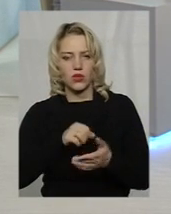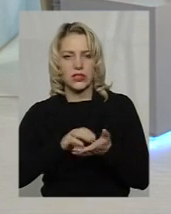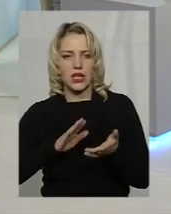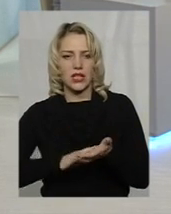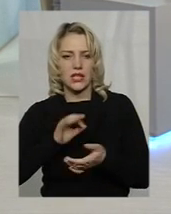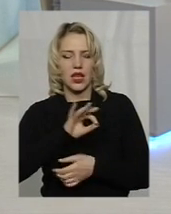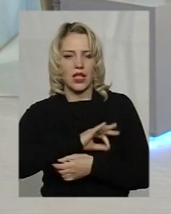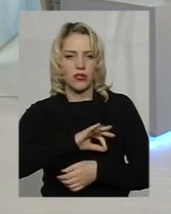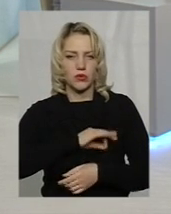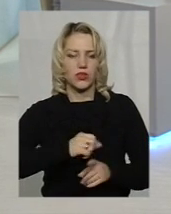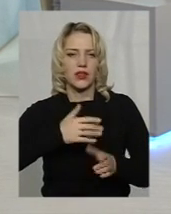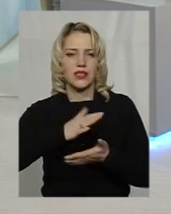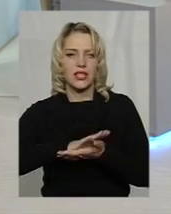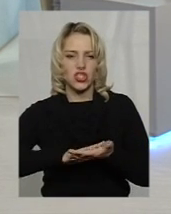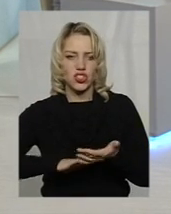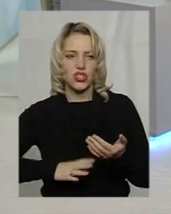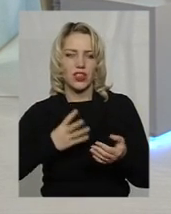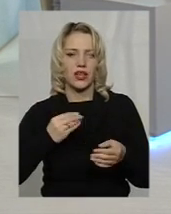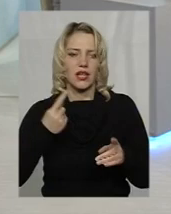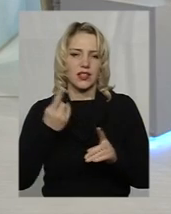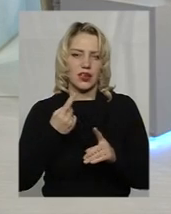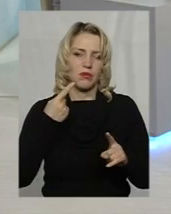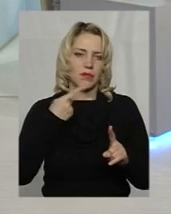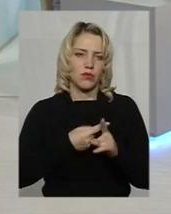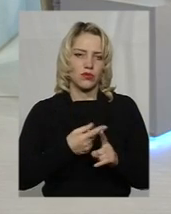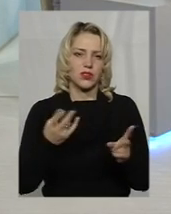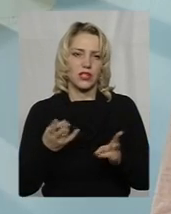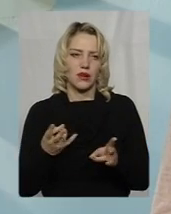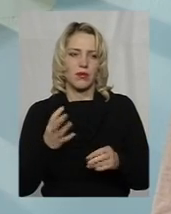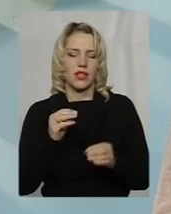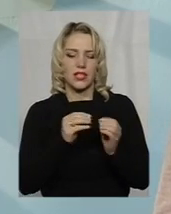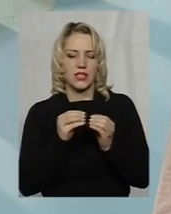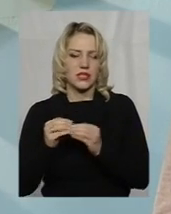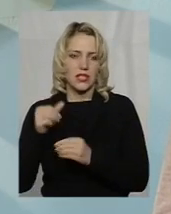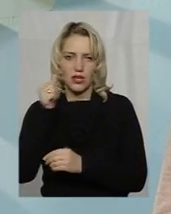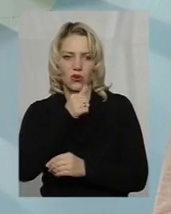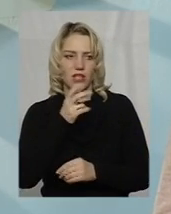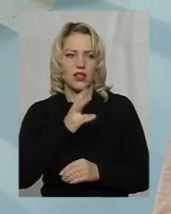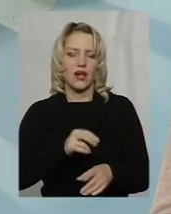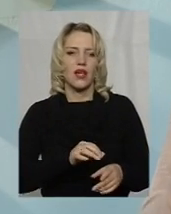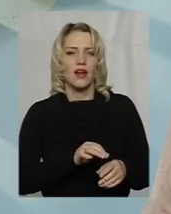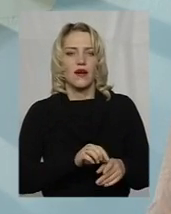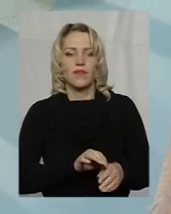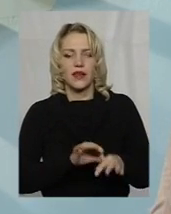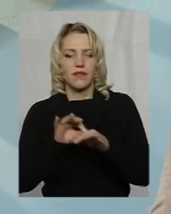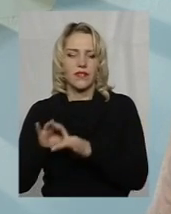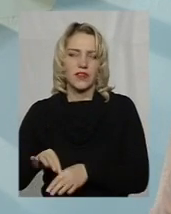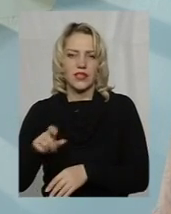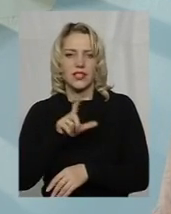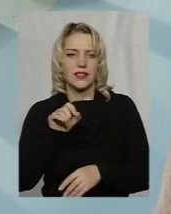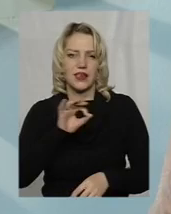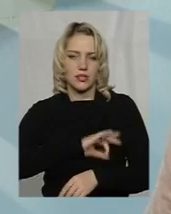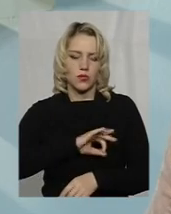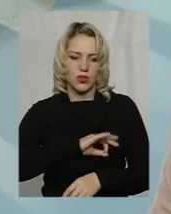експлуатацію, далі ще треба закласти десятиліття на виведення з експлуатації, і конструкції мають